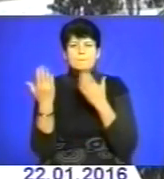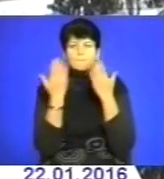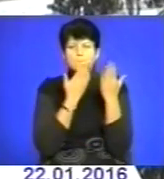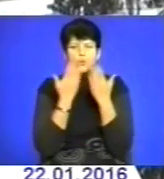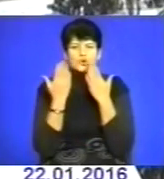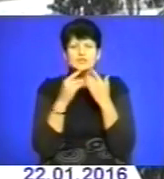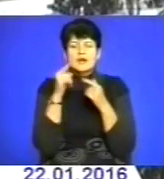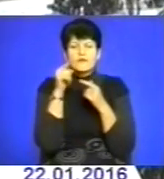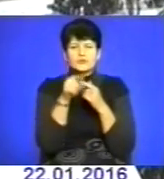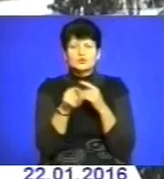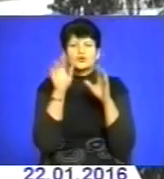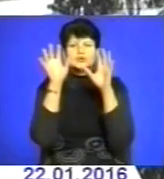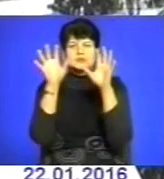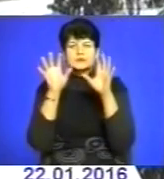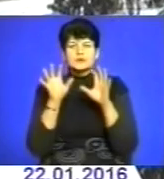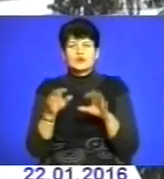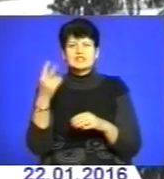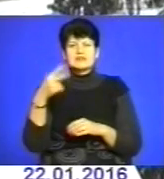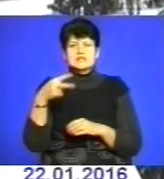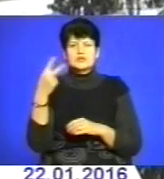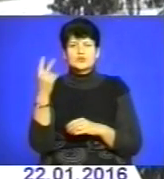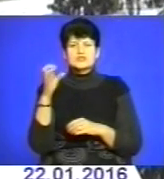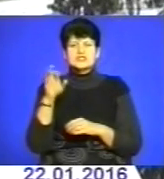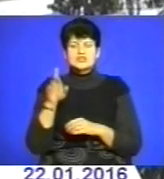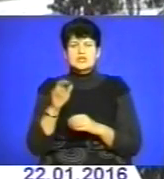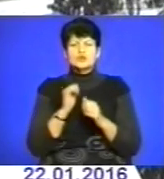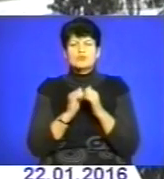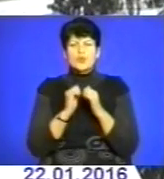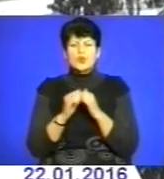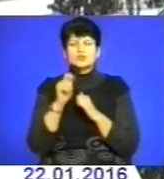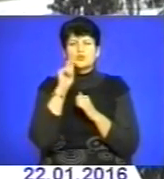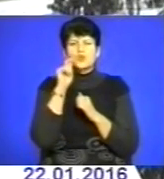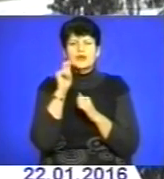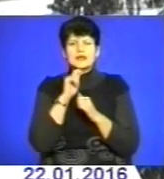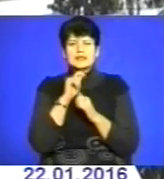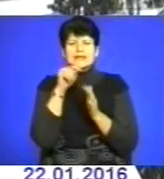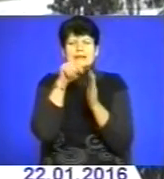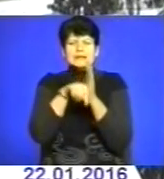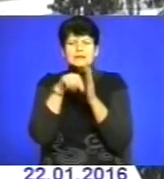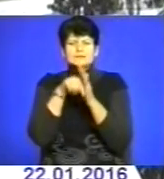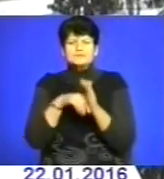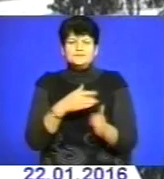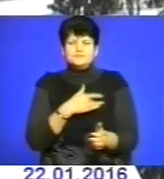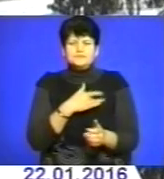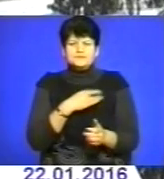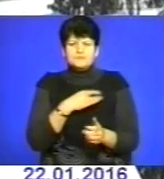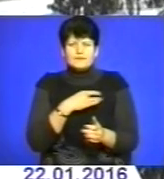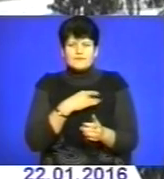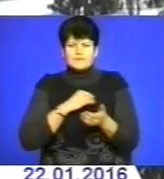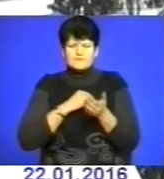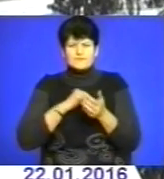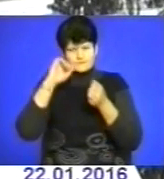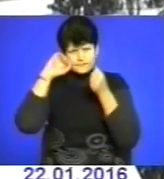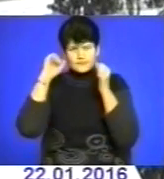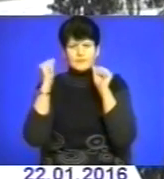універсал 22 січня. Щоби кожен українець глибоко у своєму серці закарбував